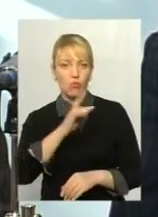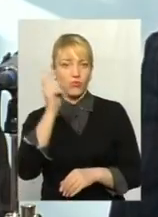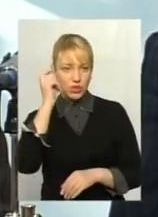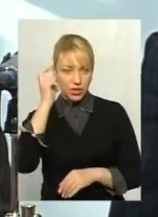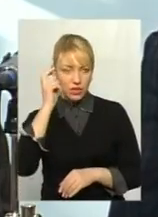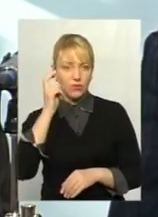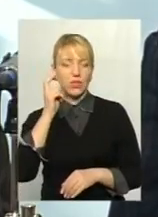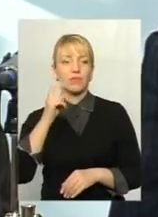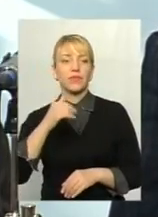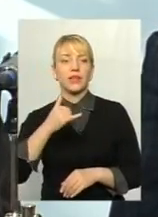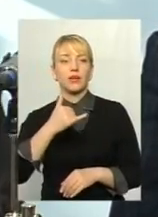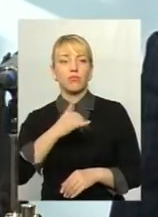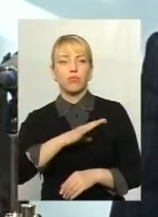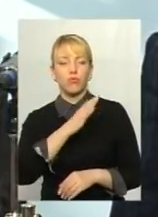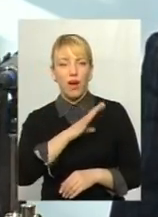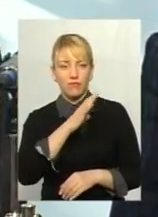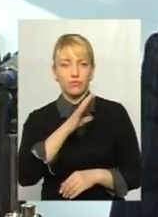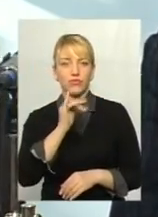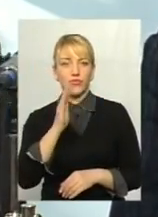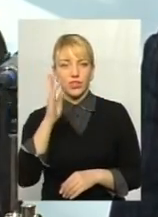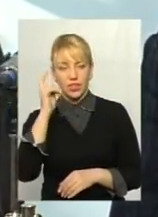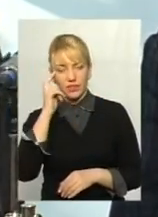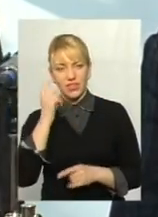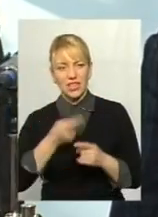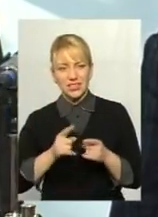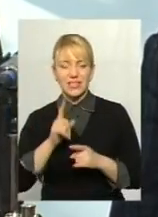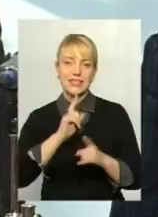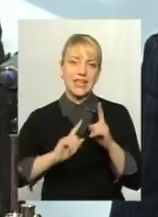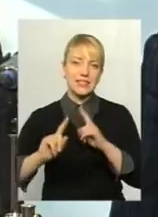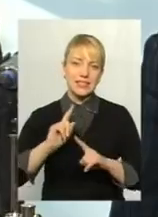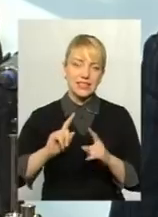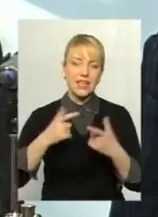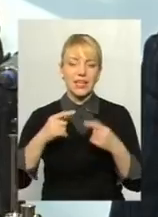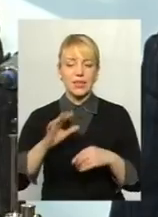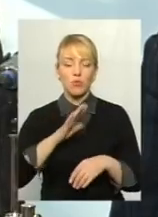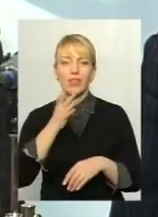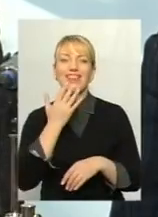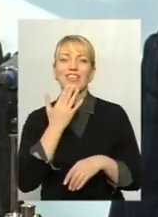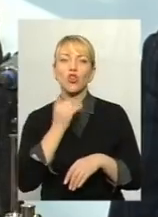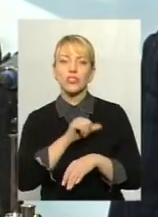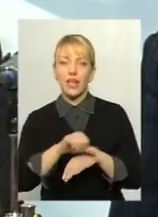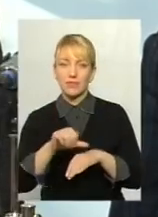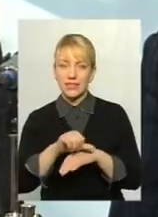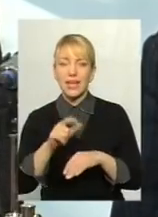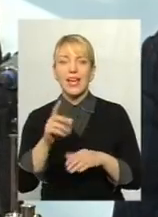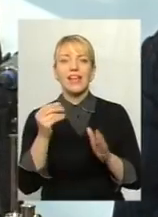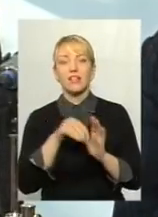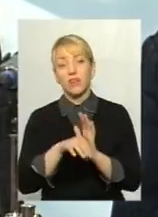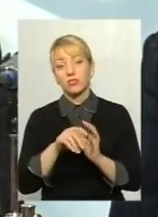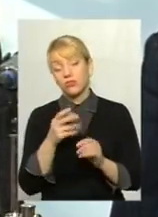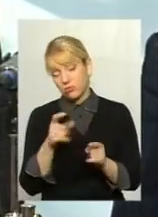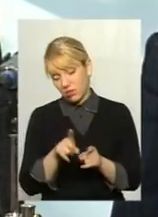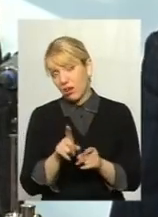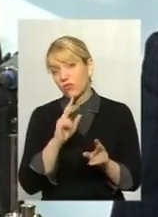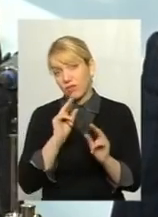секунду, я був, бував в Києві на цих засіленнях, де були іноземці, ці інвестори, то вони так